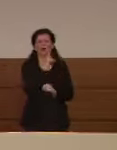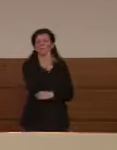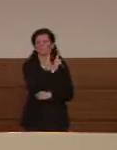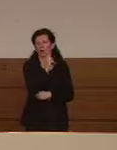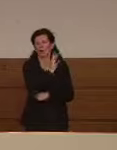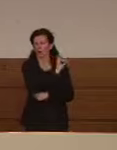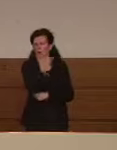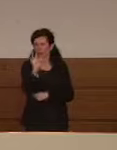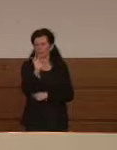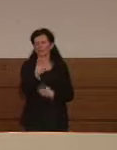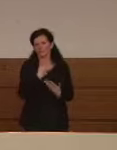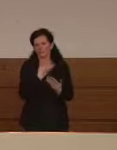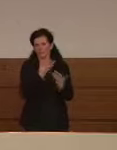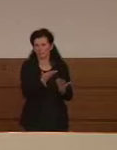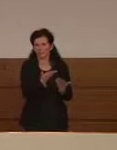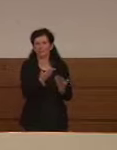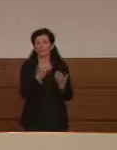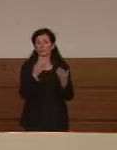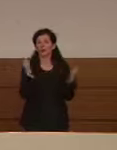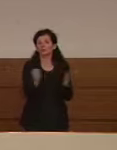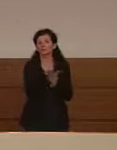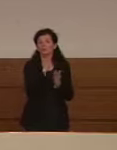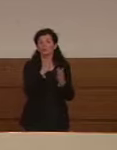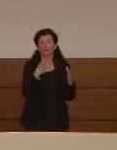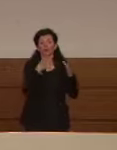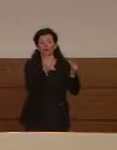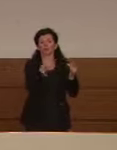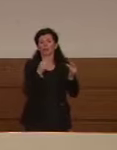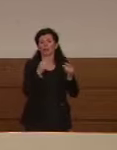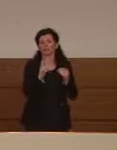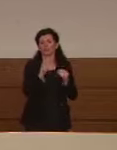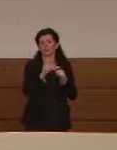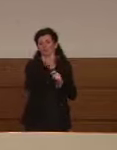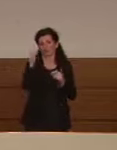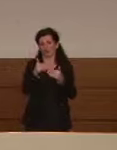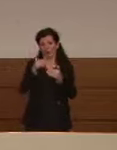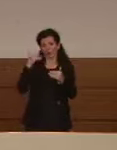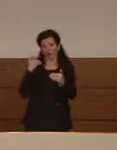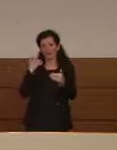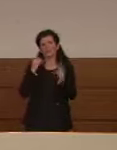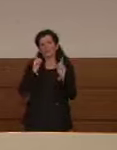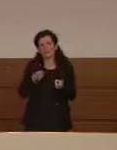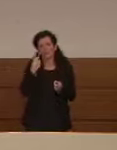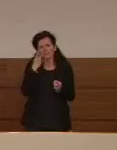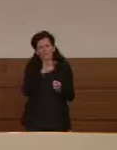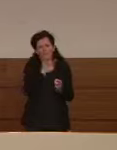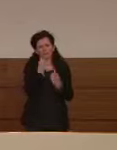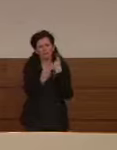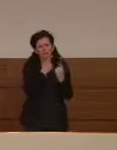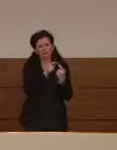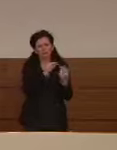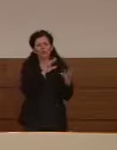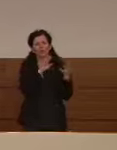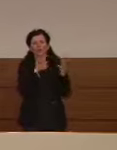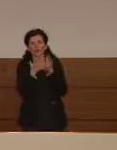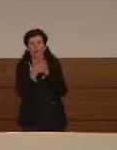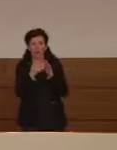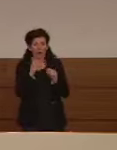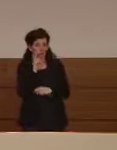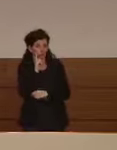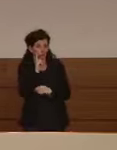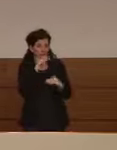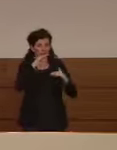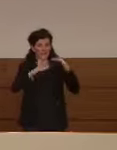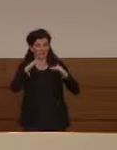tempo fa, naturalmente, dobbiamo vedere come si consolideranno questi dati. se si consoliderà una discesa nel